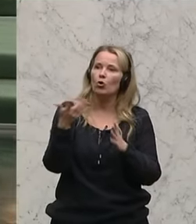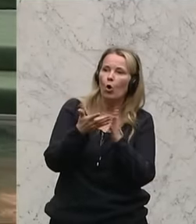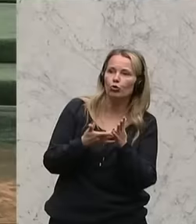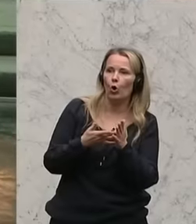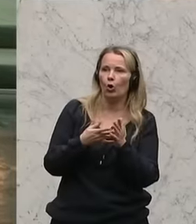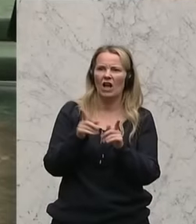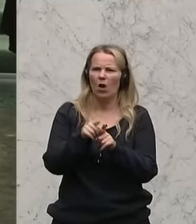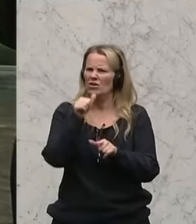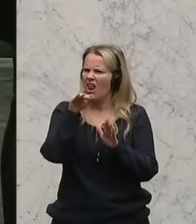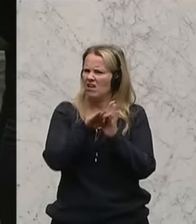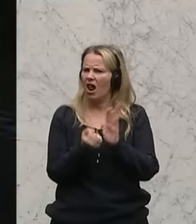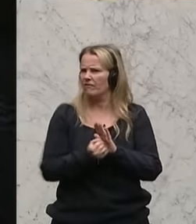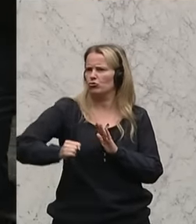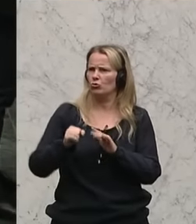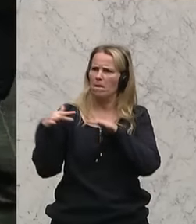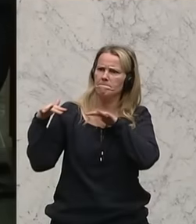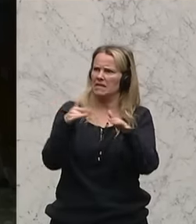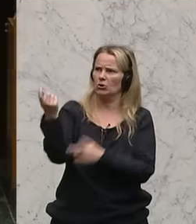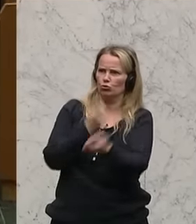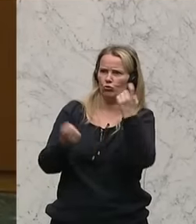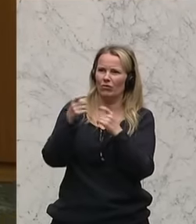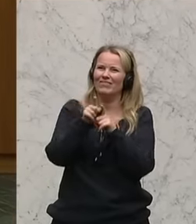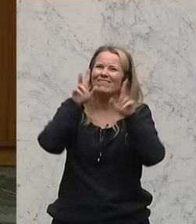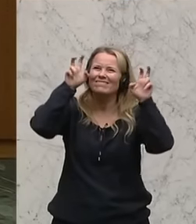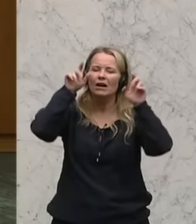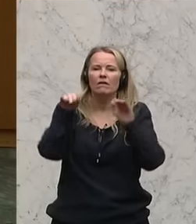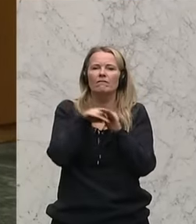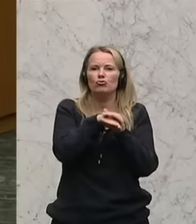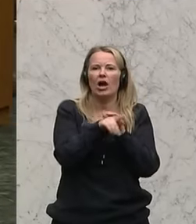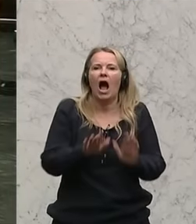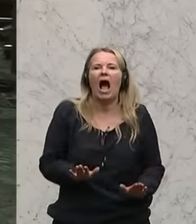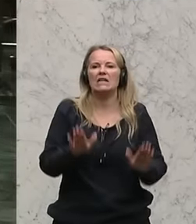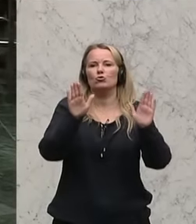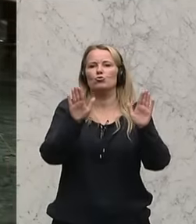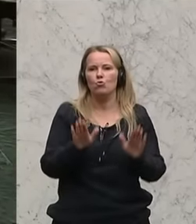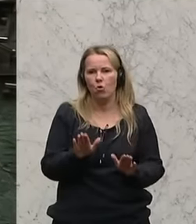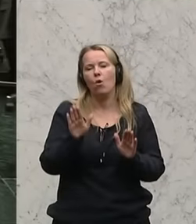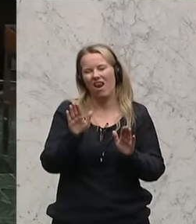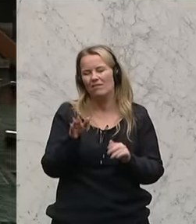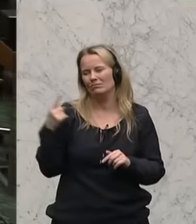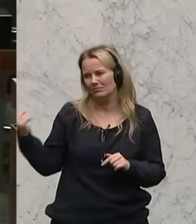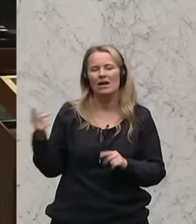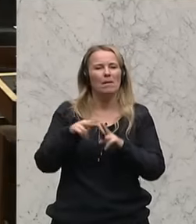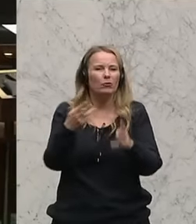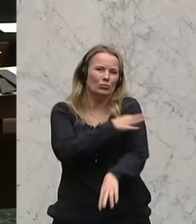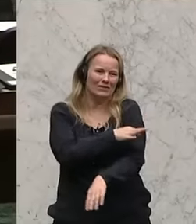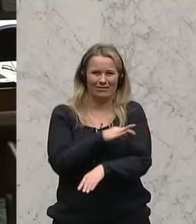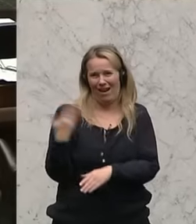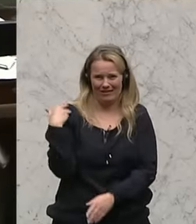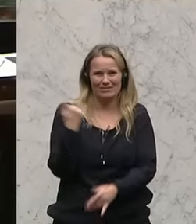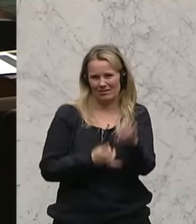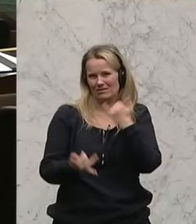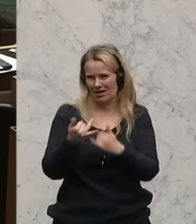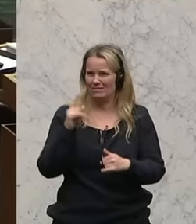damit illegale Massenzuwanderung unter dem Deckmantel des Asyls ist es auch, hinter der sich zumindest der Bundeskanzler im letzten Jahr